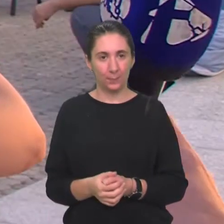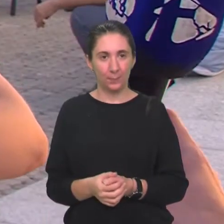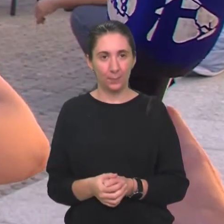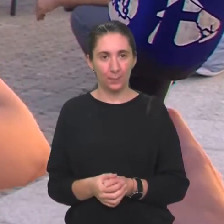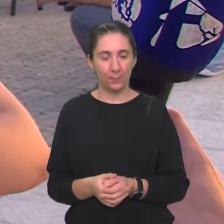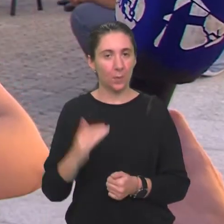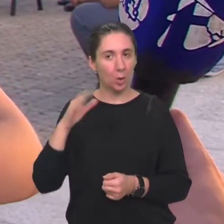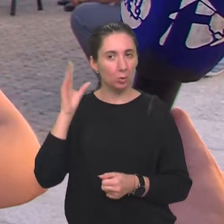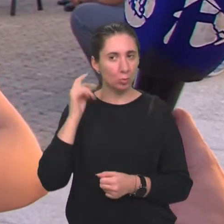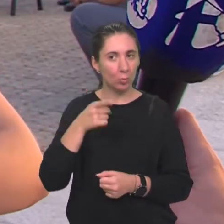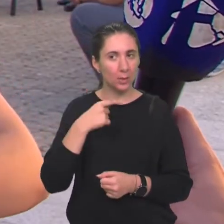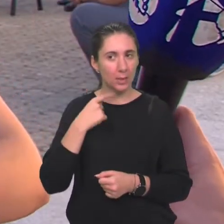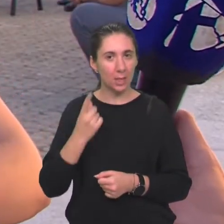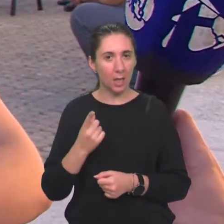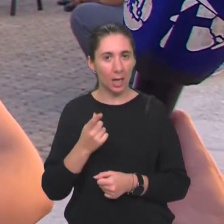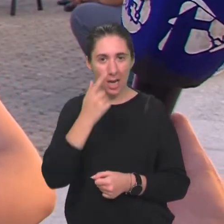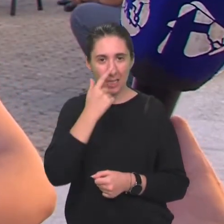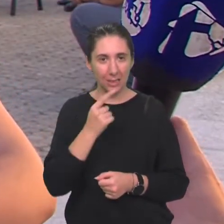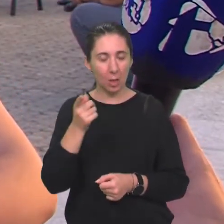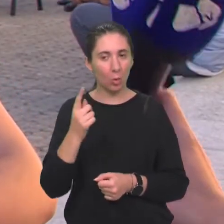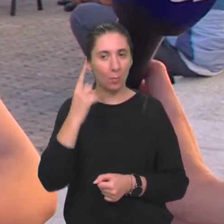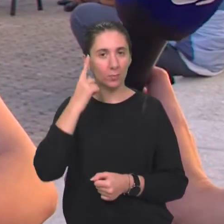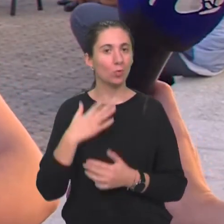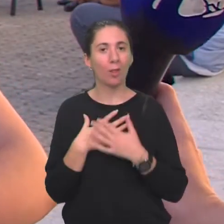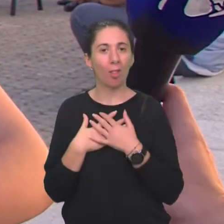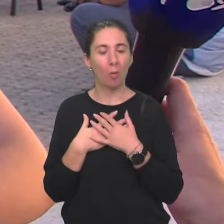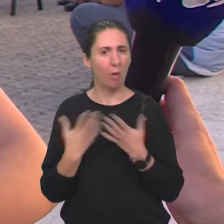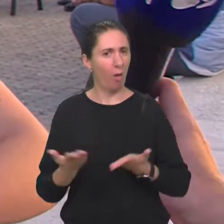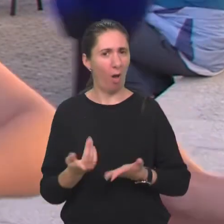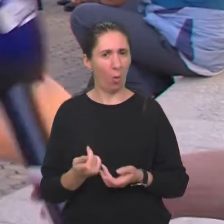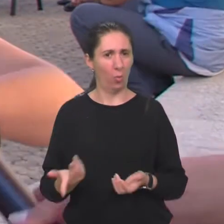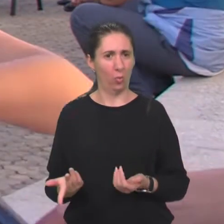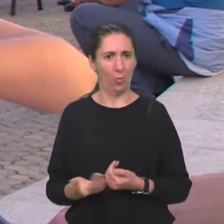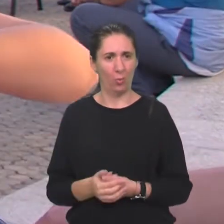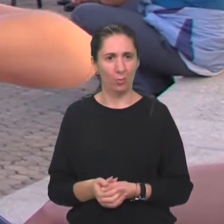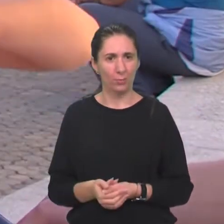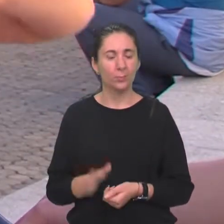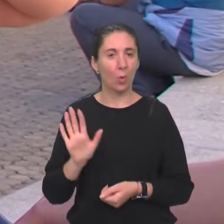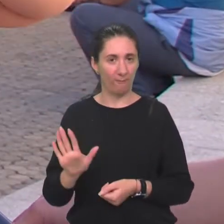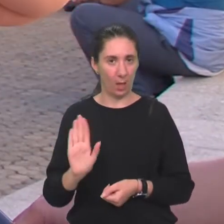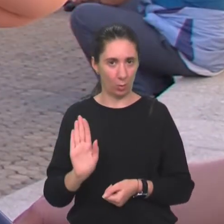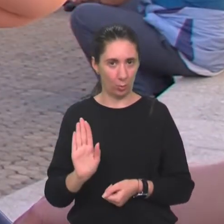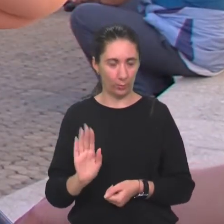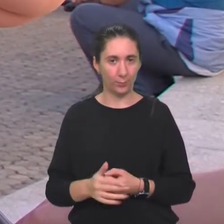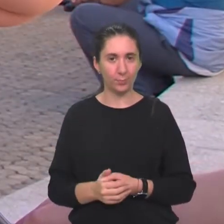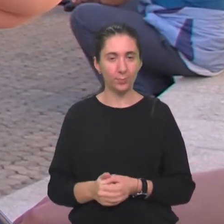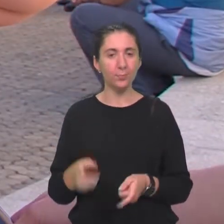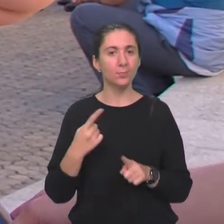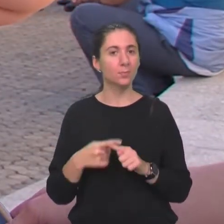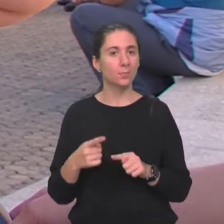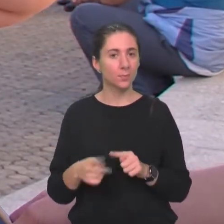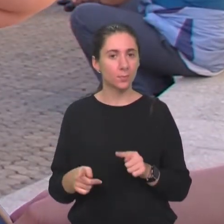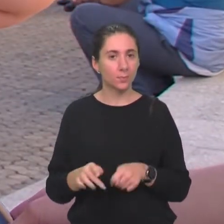Čuli smo kad si rekla da te slatko pociča na ljubav. Kako to? Ovako. Pa zato